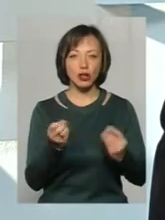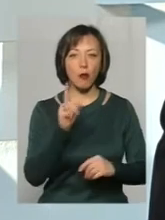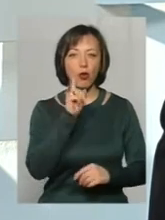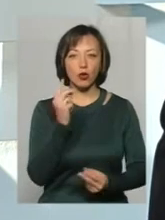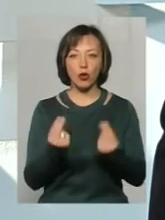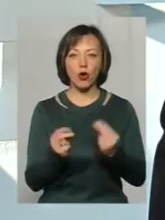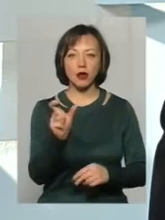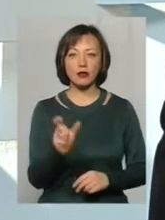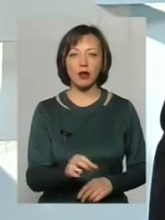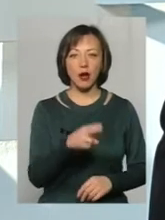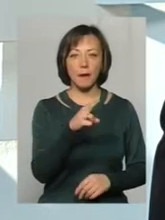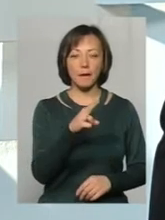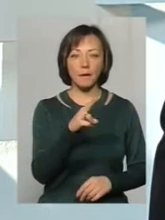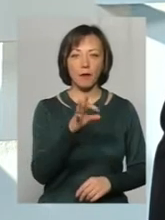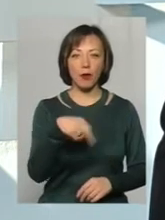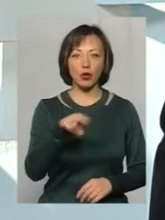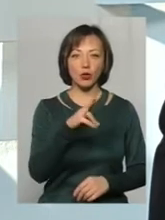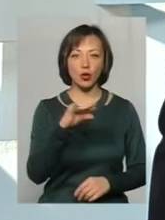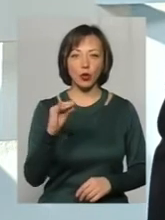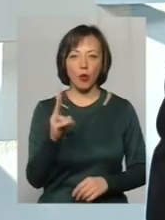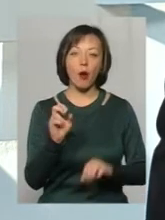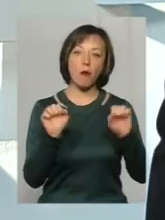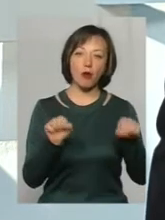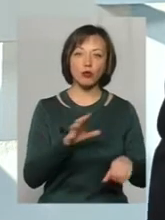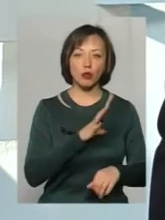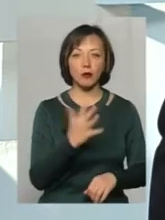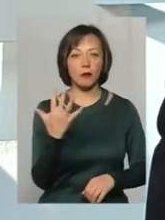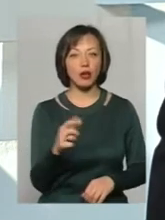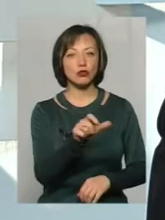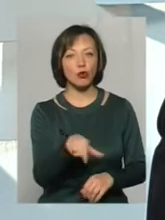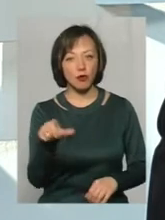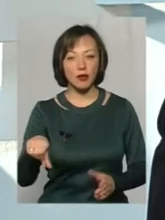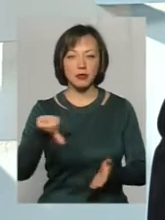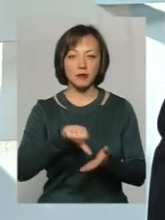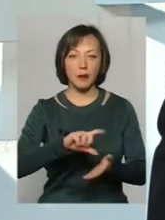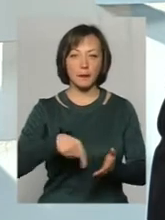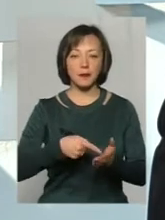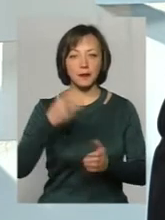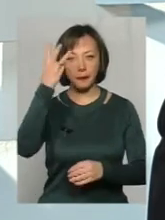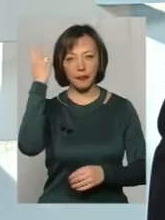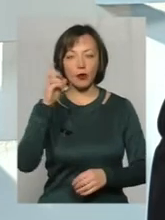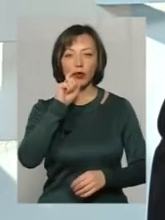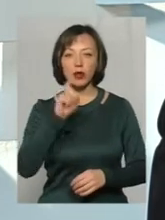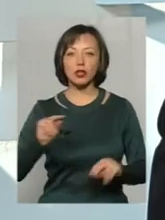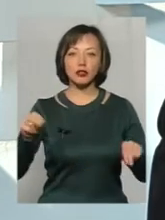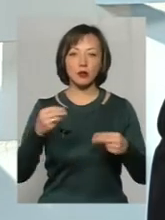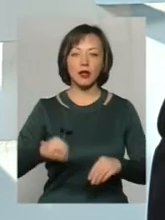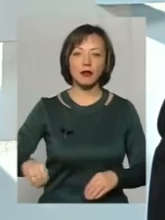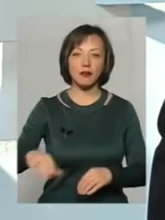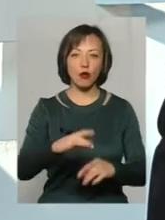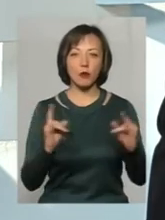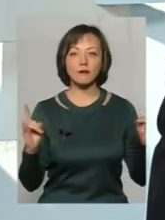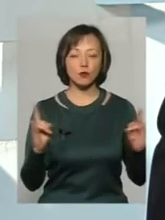гравця Подлюка, тобто може бути п'ять чоловік, які представлятимуть місто Хмельницькій і Україну на чемпіонаті Європи з